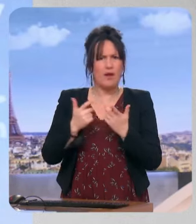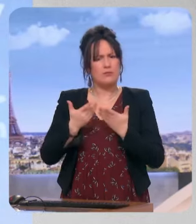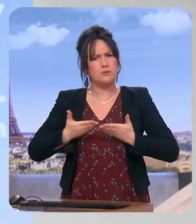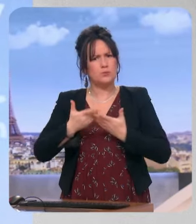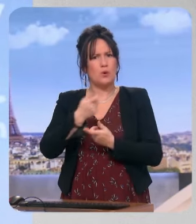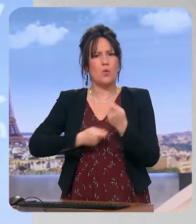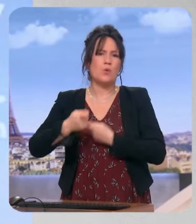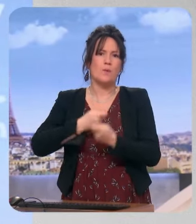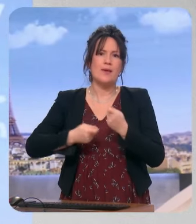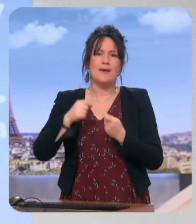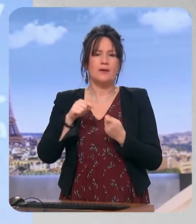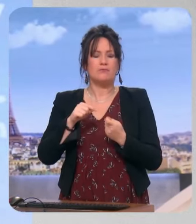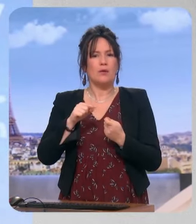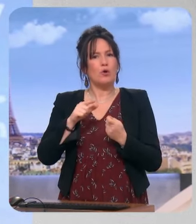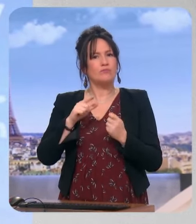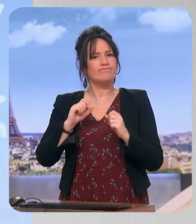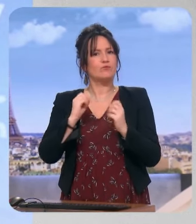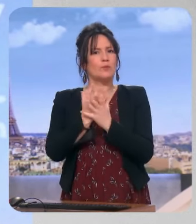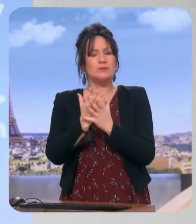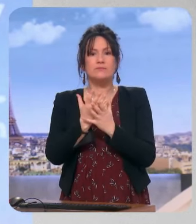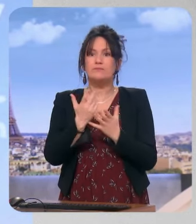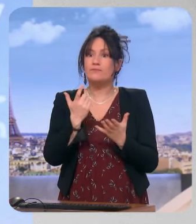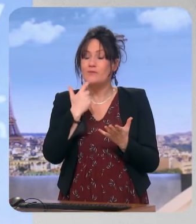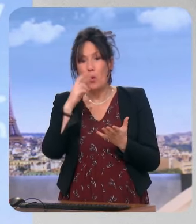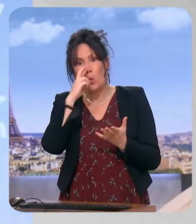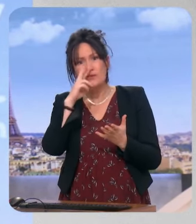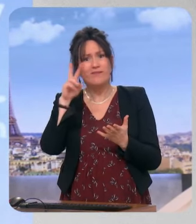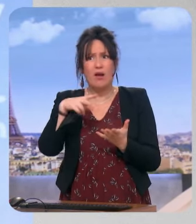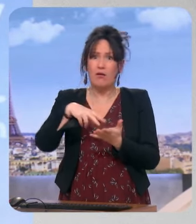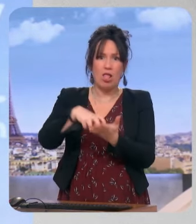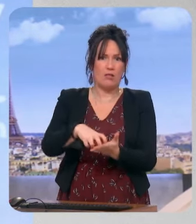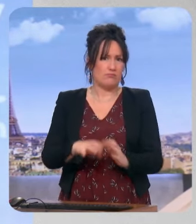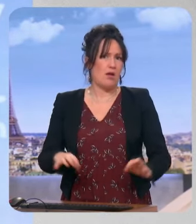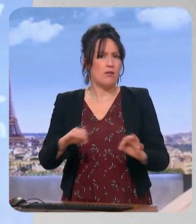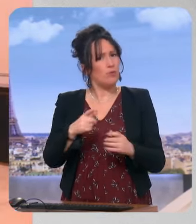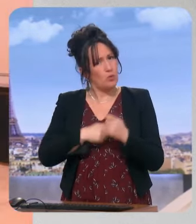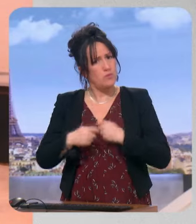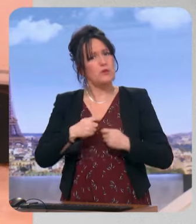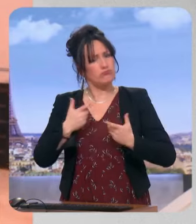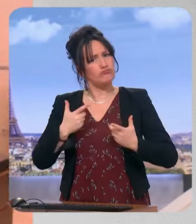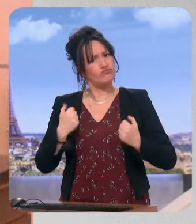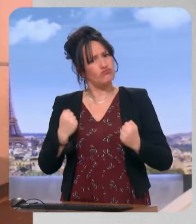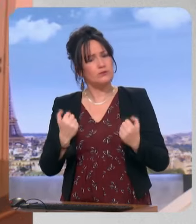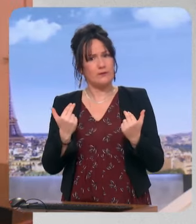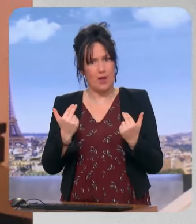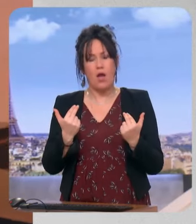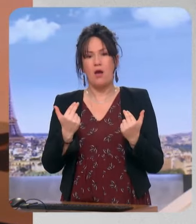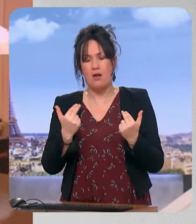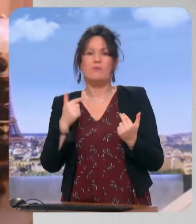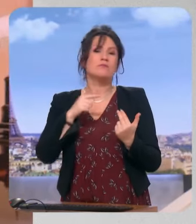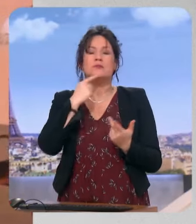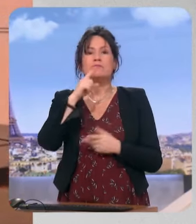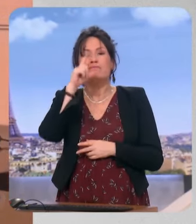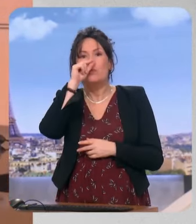prédit d'ailleurs Bruno Le Maire, c'est-à qu'on n'a pas mis à genoux l'économie russe, et que derrière Vladimir Poutine, qui a tous les relents